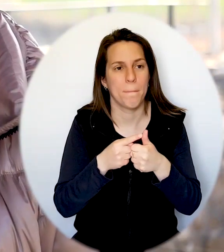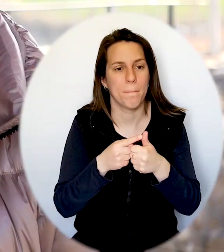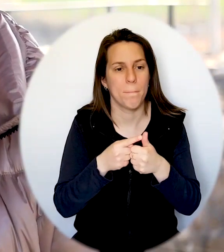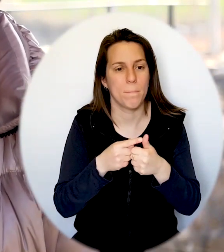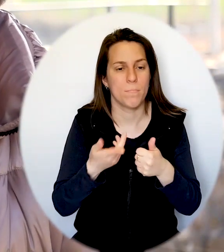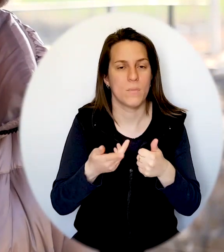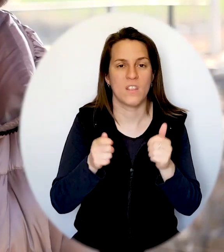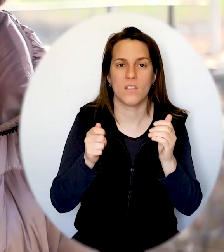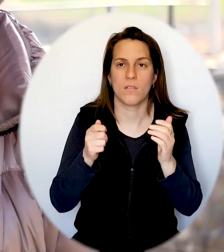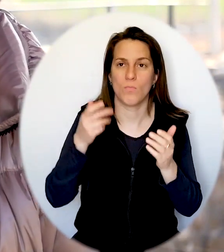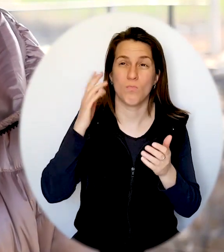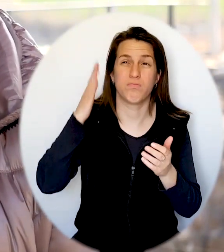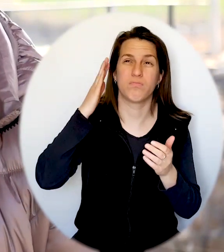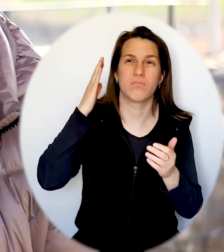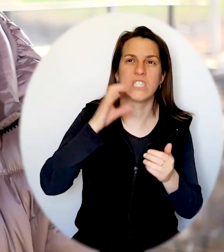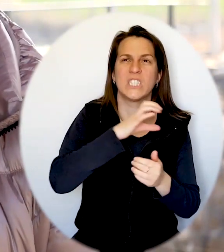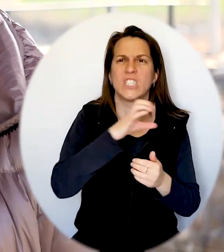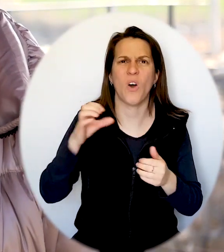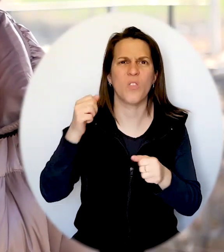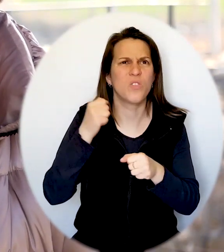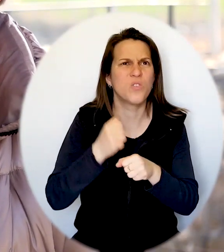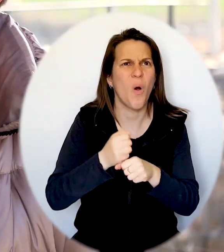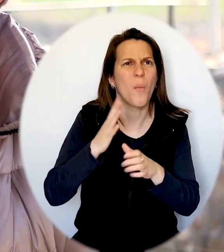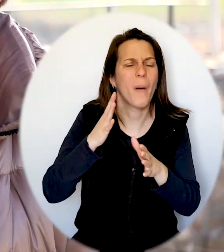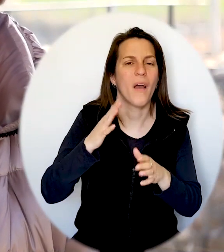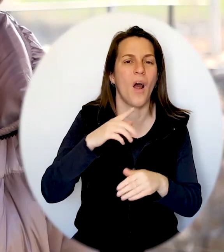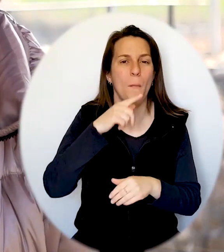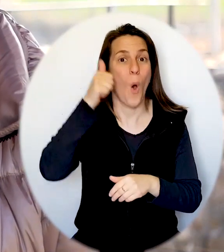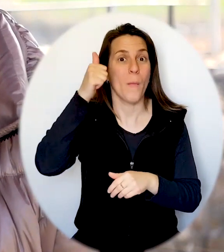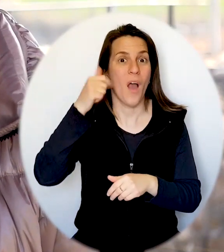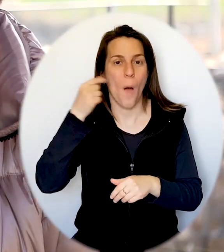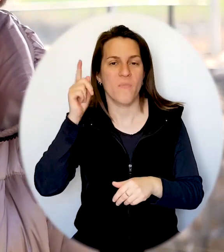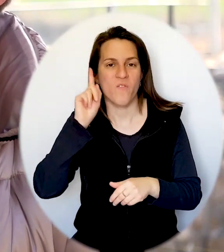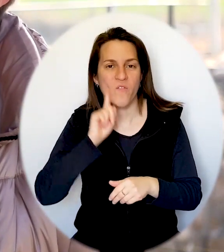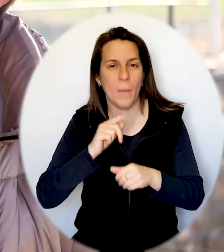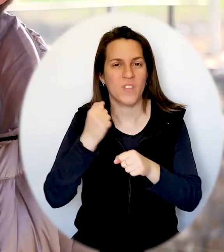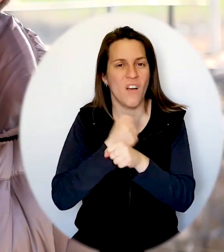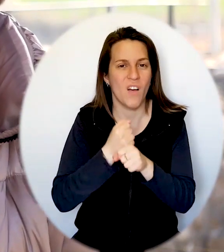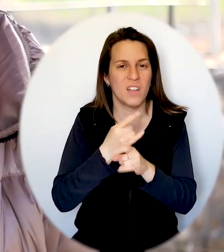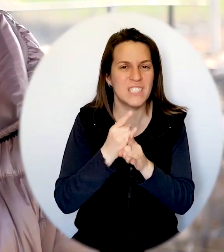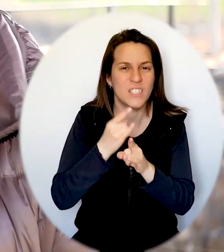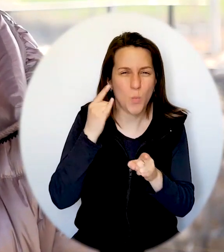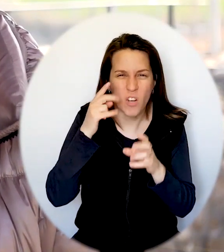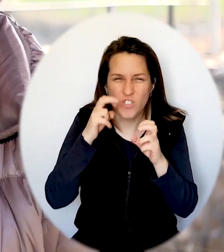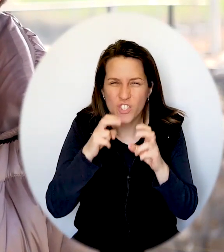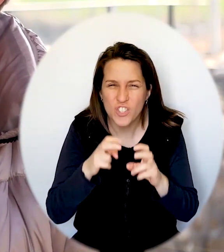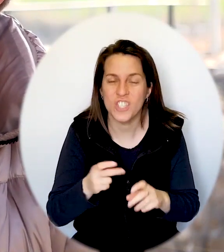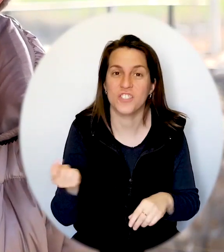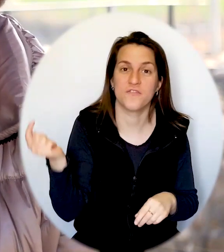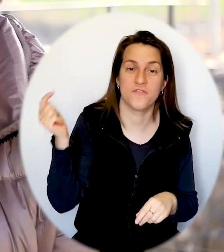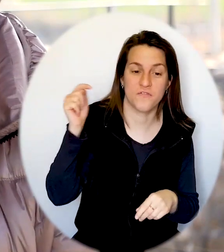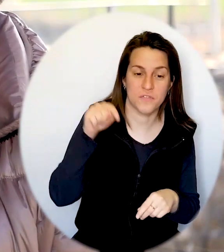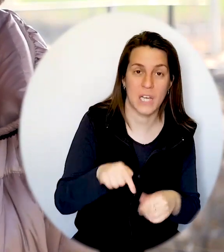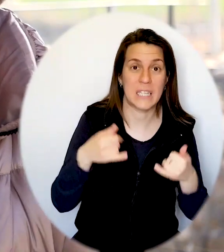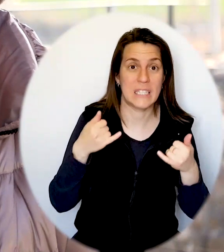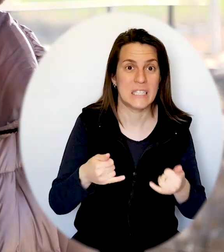indication, au début de l'archéologie moderne, quand les archéologues sont arrivés en Terre Sainte, il y a 100 ans